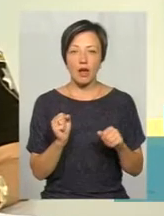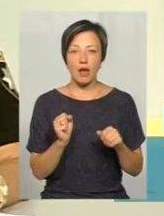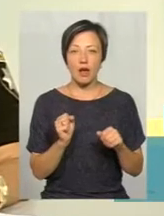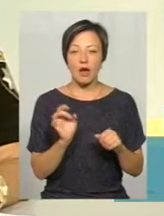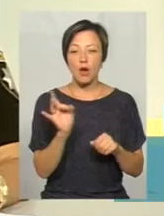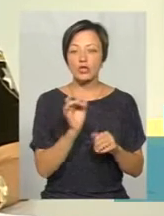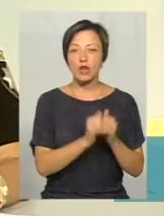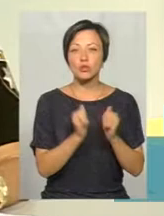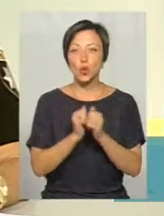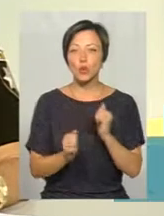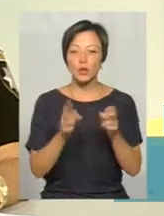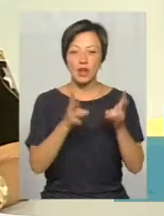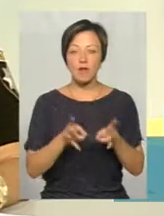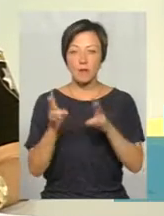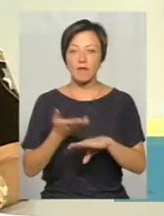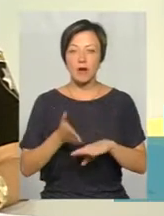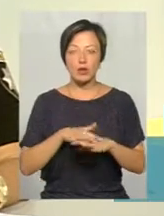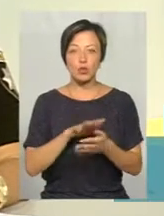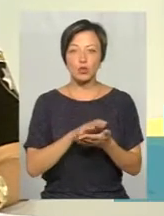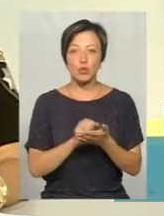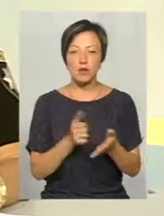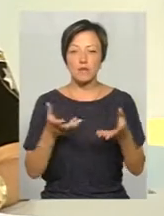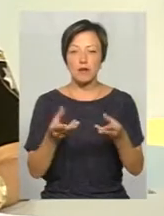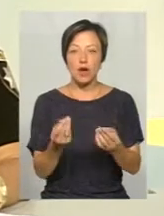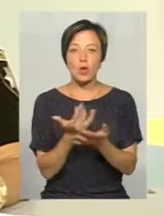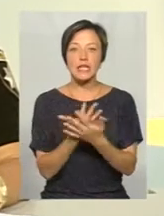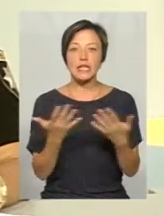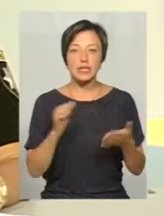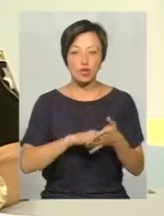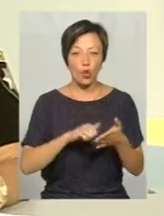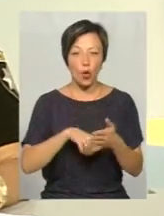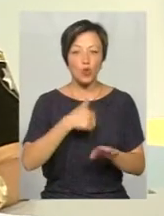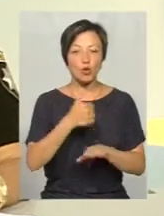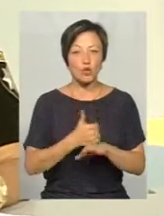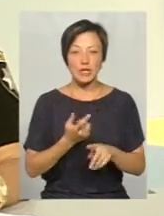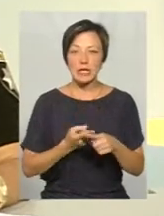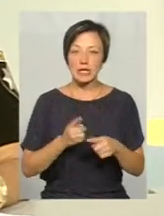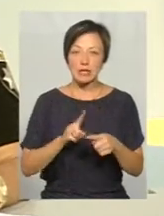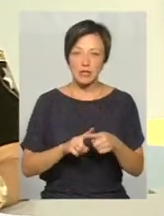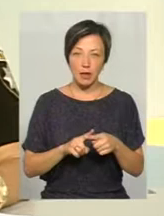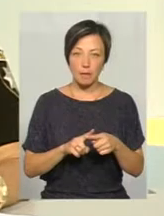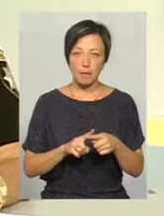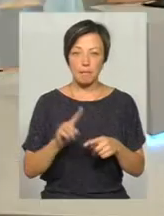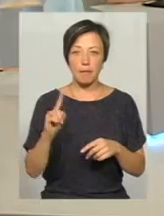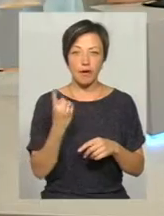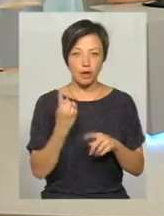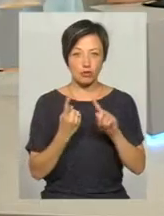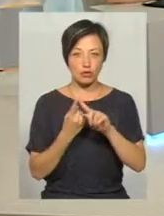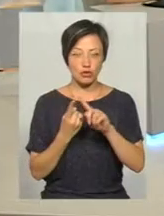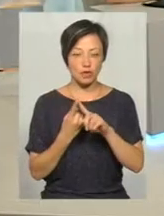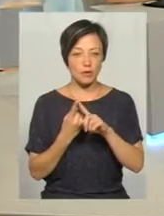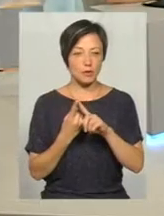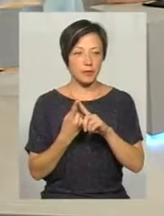частоту та важкість пошкоджень впливають різні чинники. Основний з них – є, перше, як казала